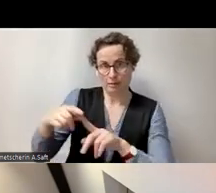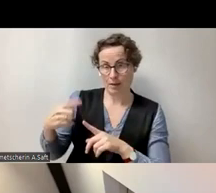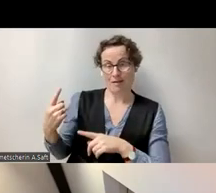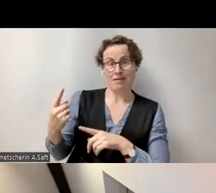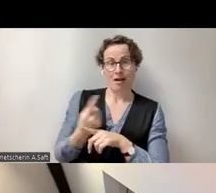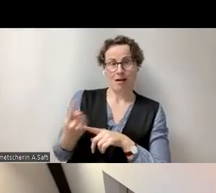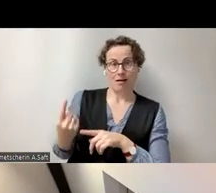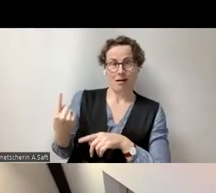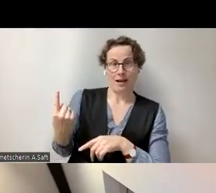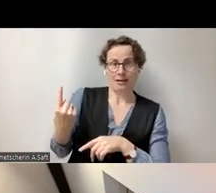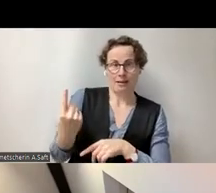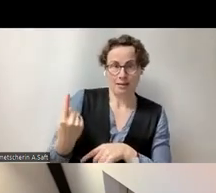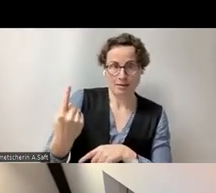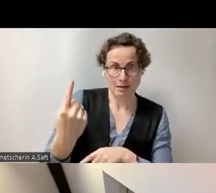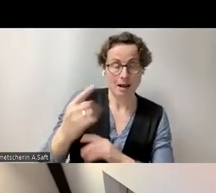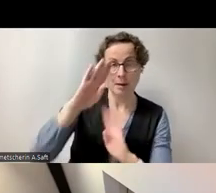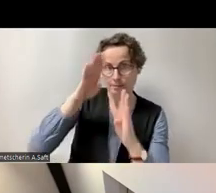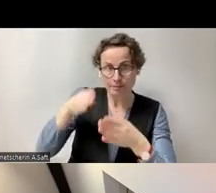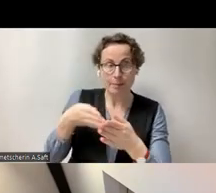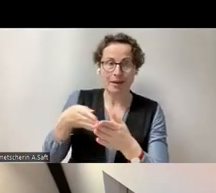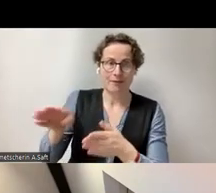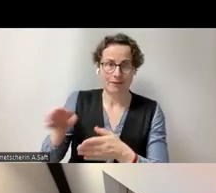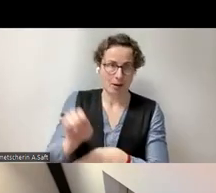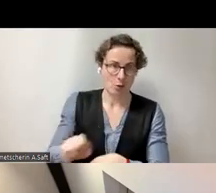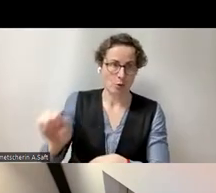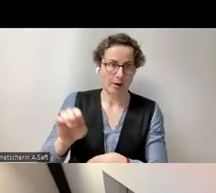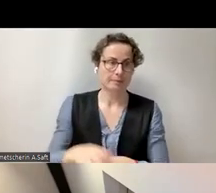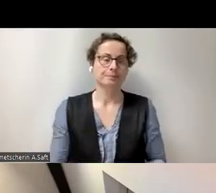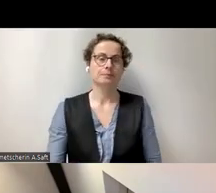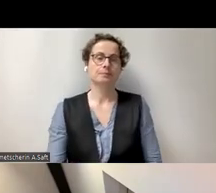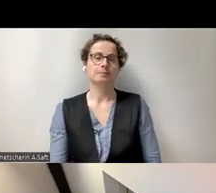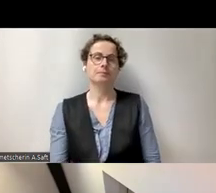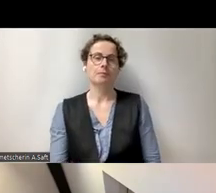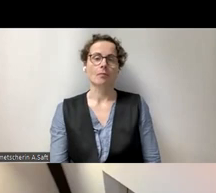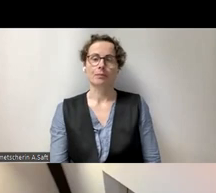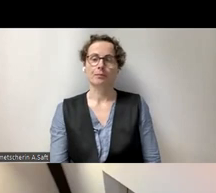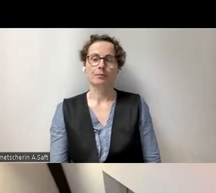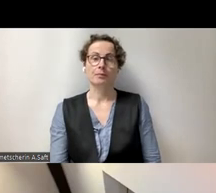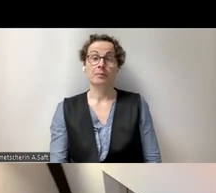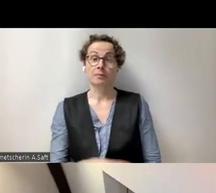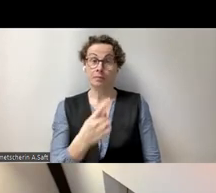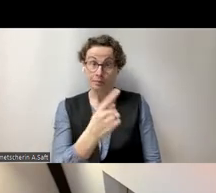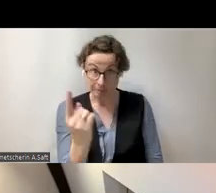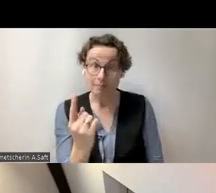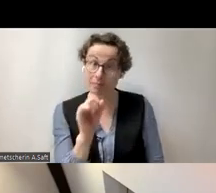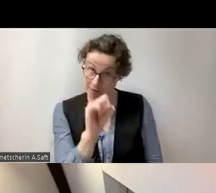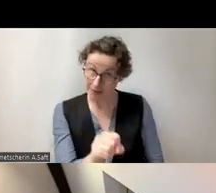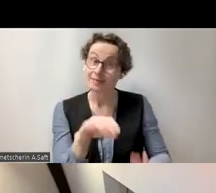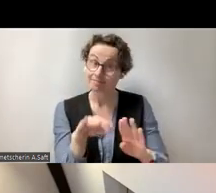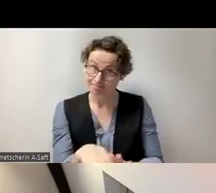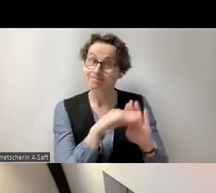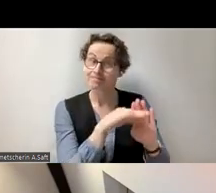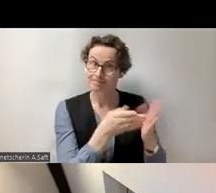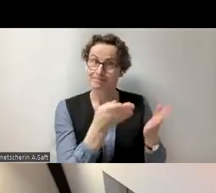Barrierefreiheit in Europa. Okay. Sie können sich auch daran beteiligen. Also hier wird